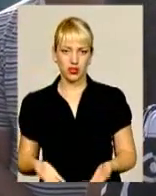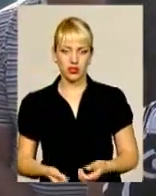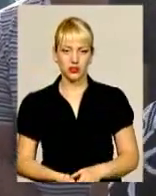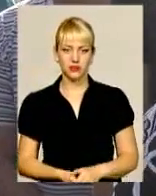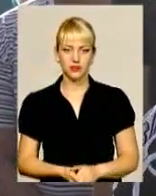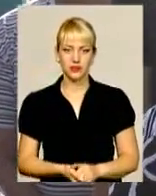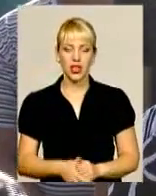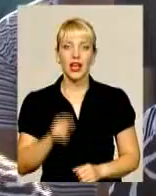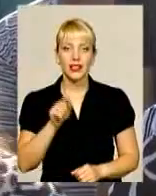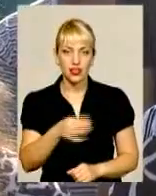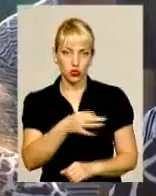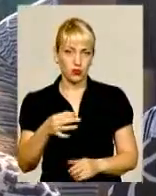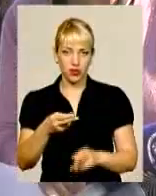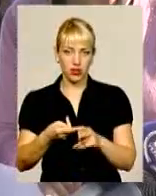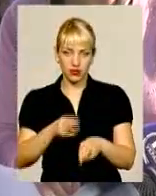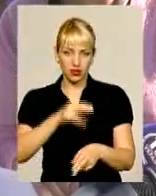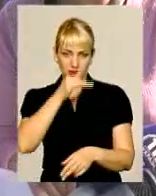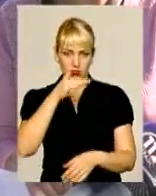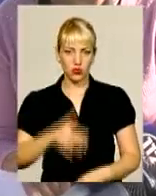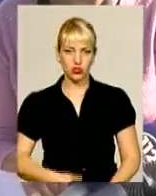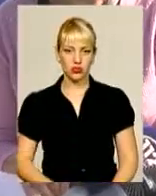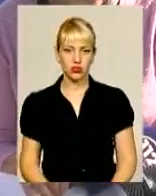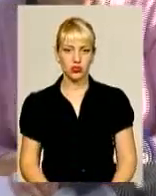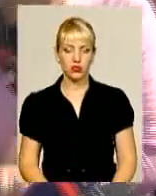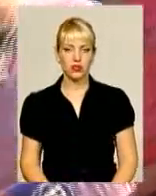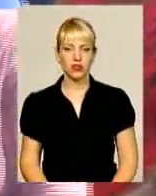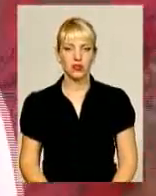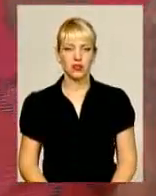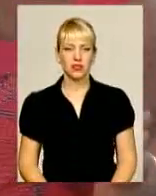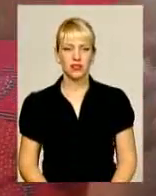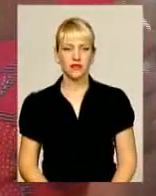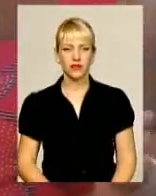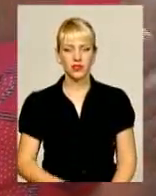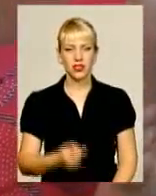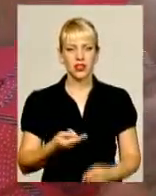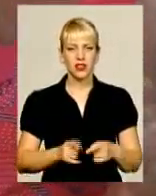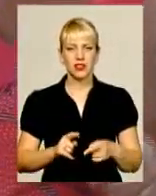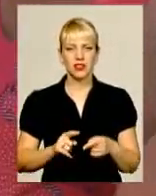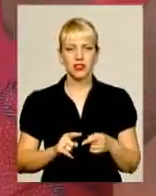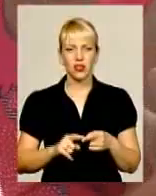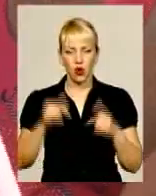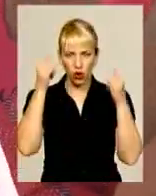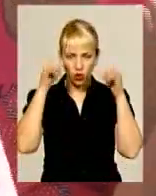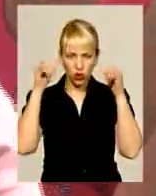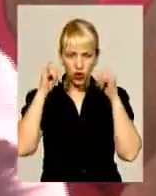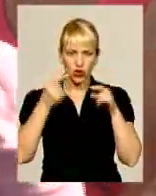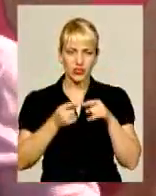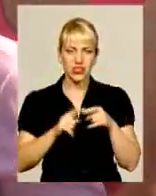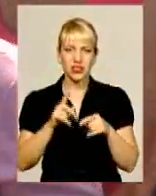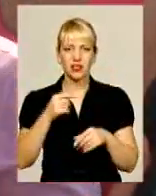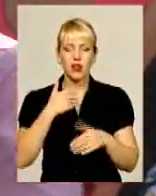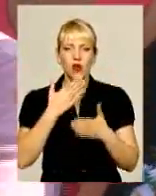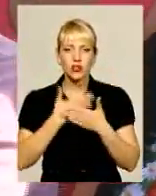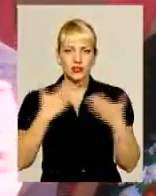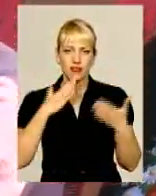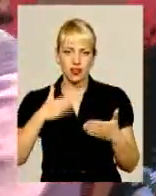І ще й тих не отримують. Так, і ще й тих не дають. Кого він бере ці гроші? Ми їмось сьогодні, що є в цих людей, це коровиці. Вони ще в них сьогодні, це от останнє